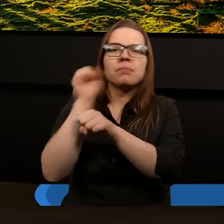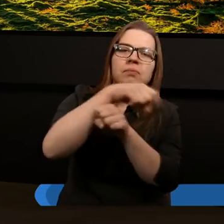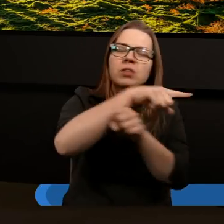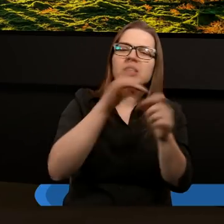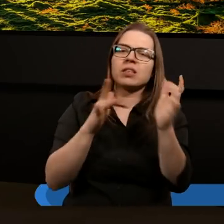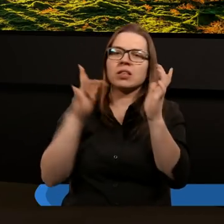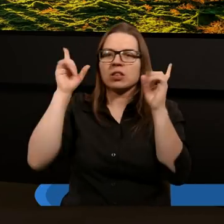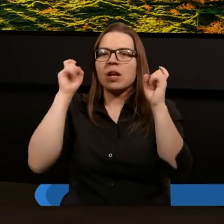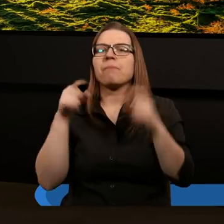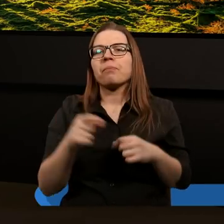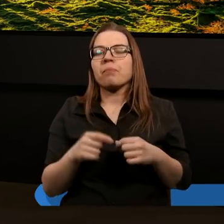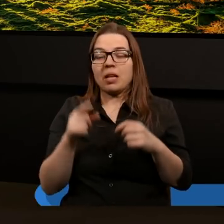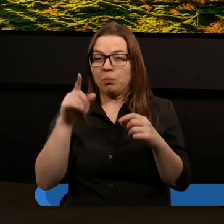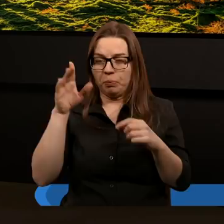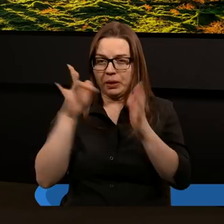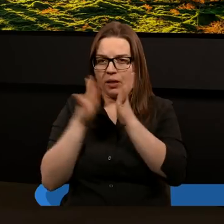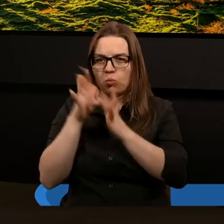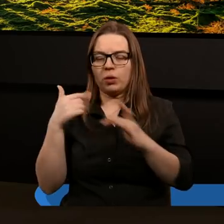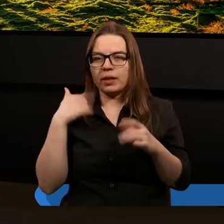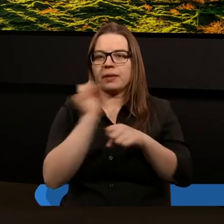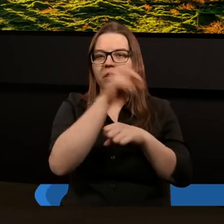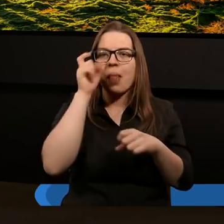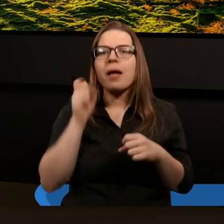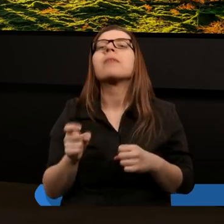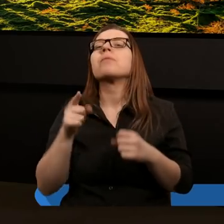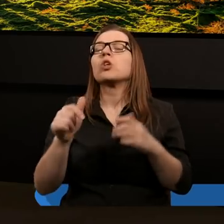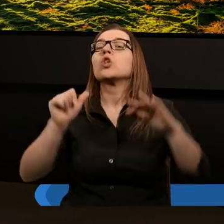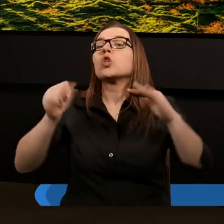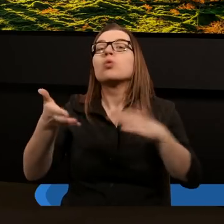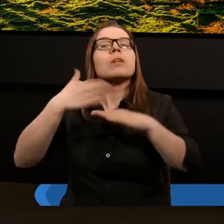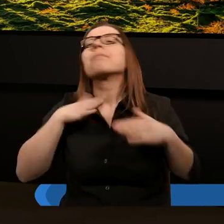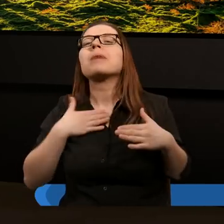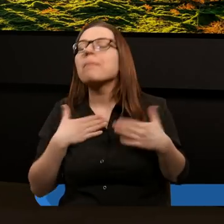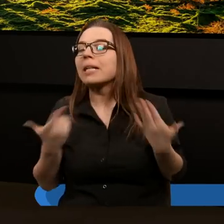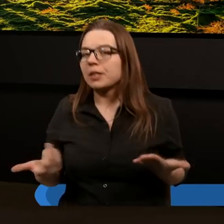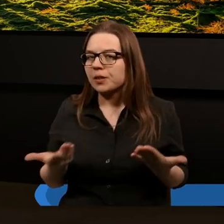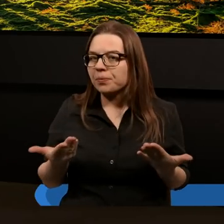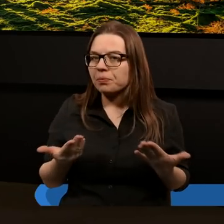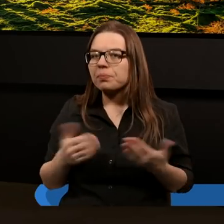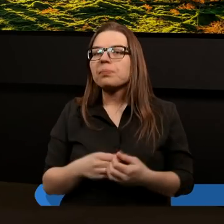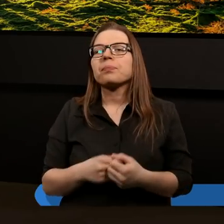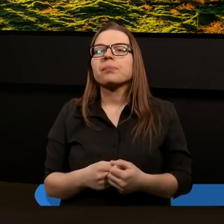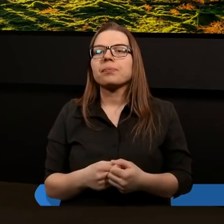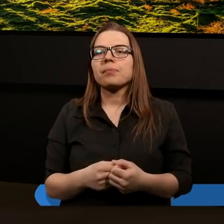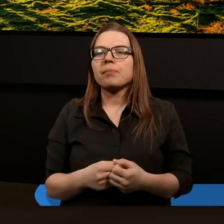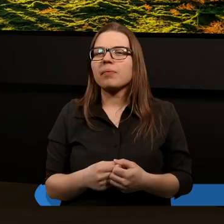szósty rozdział. I chyba z tego szóstego rozdziału mamy taką